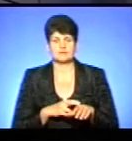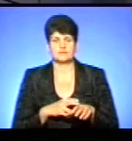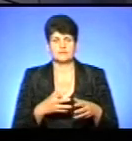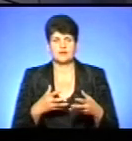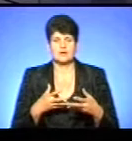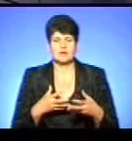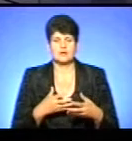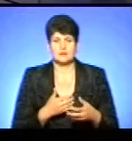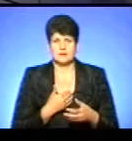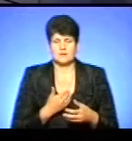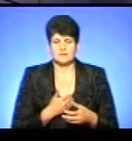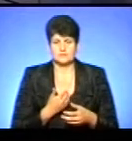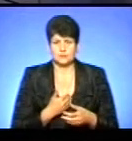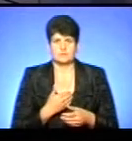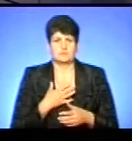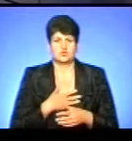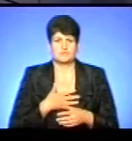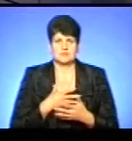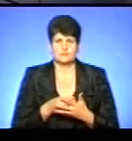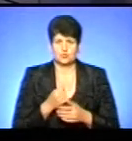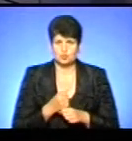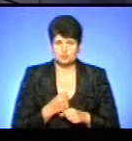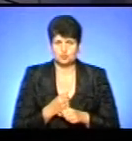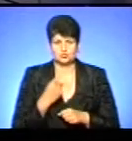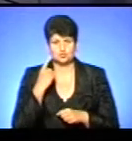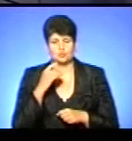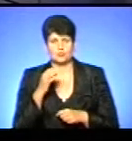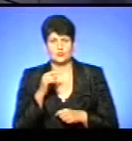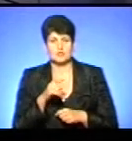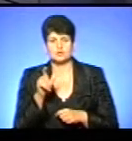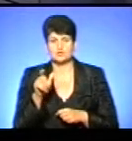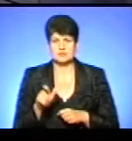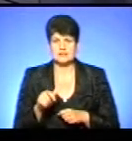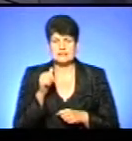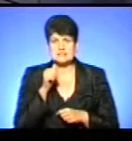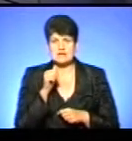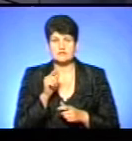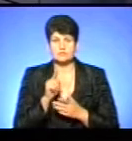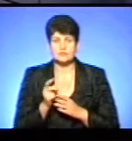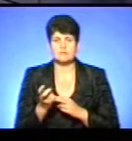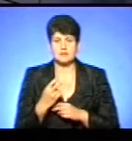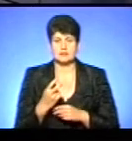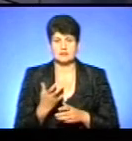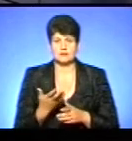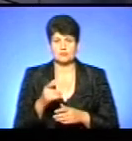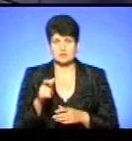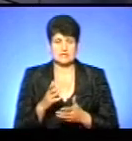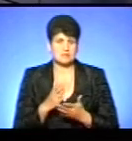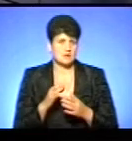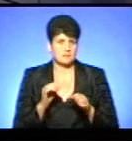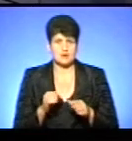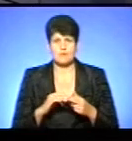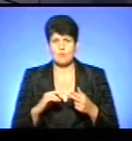він буде переживати за свою роботу, він буде думати про те, що пацієнт взагалі від нього не пішов. Тому що пацієнт має право буквально